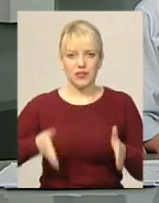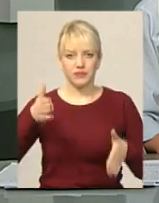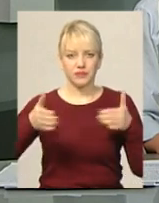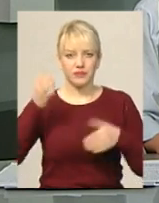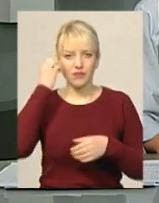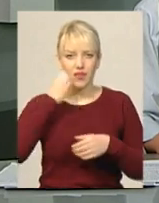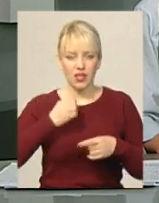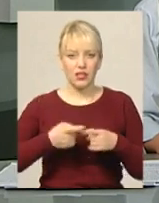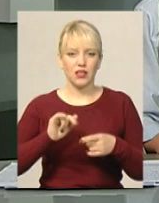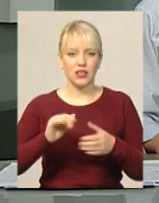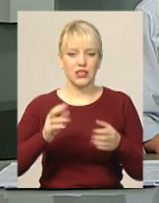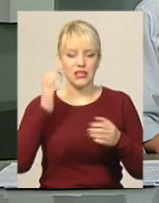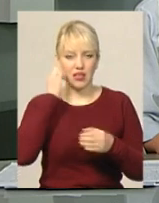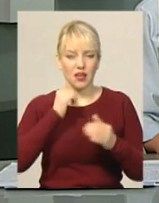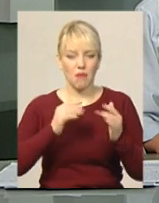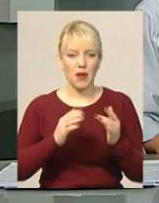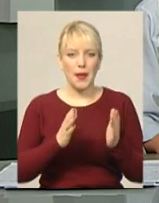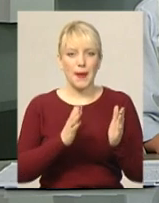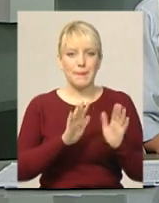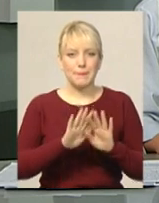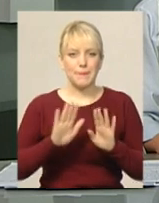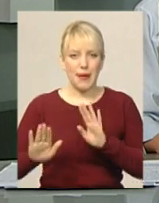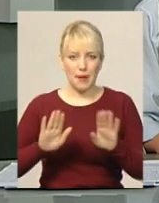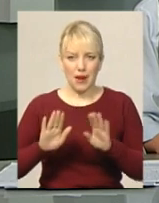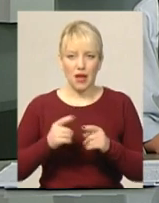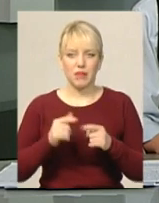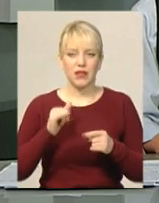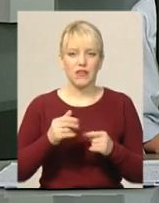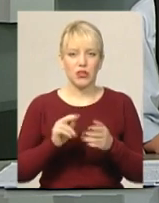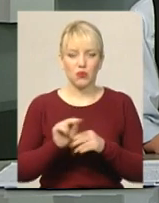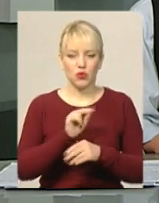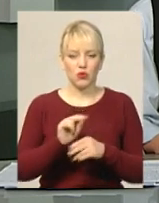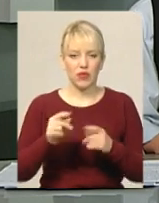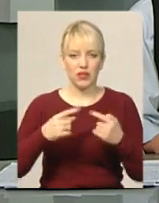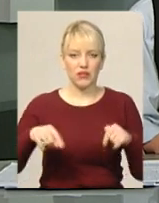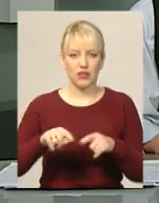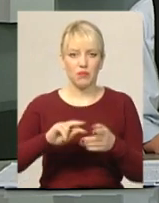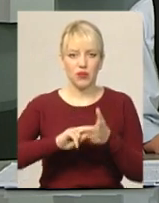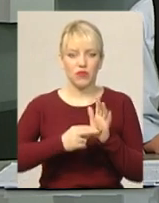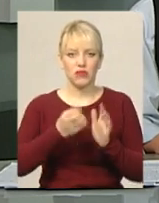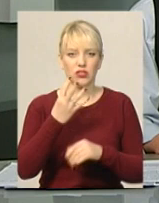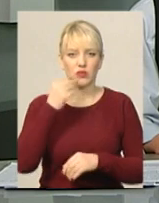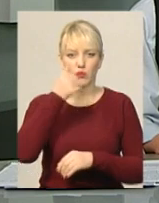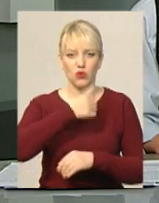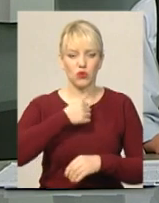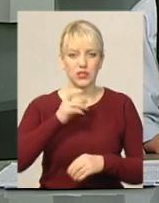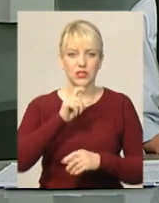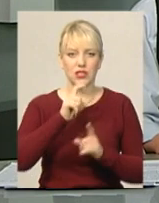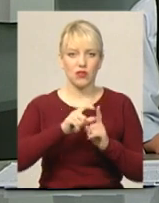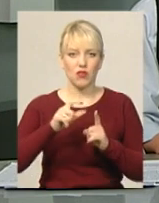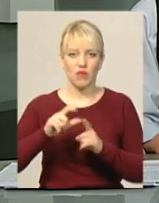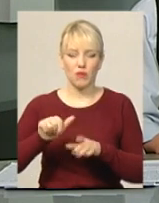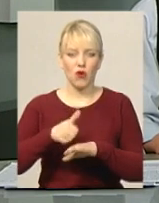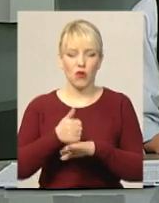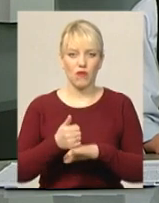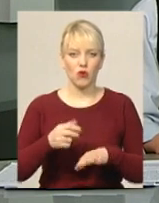меблями Відремонтувати відділення планували ще 2014-го За словами заступника головного лікаря медзакладу Світлани Кузьмінчук,